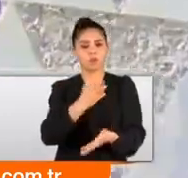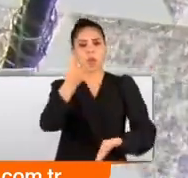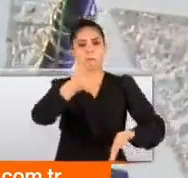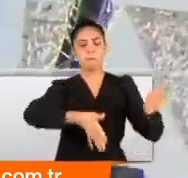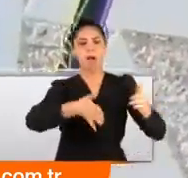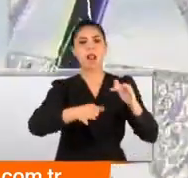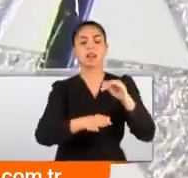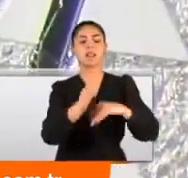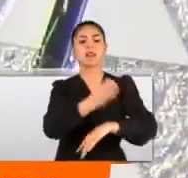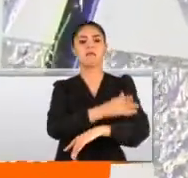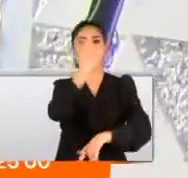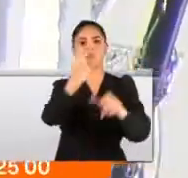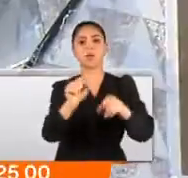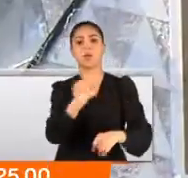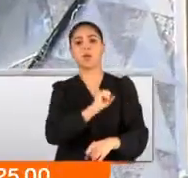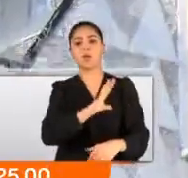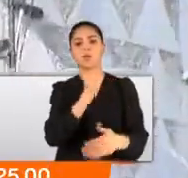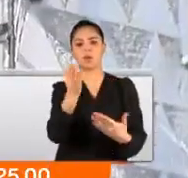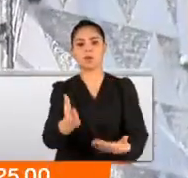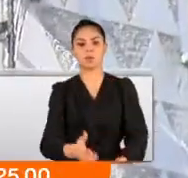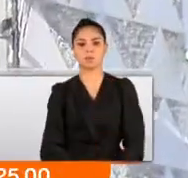Mahalleli yolda yürümeye korkar hale geldi.